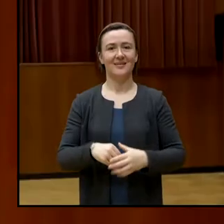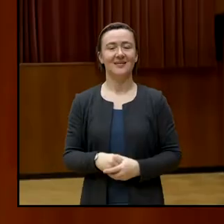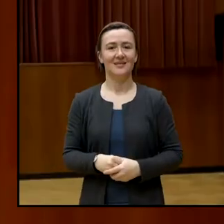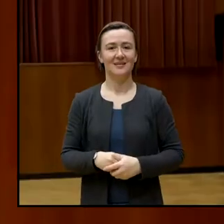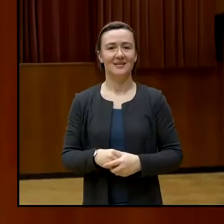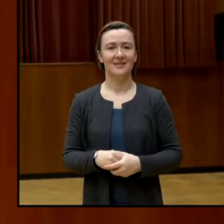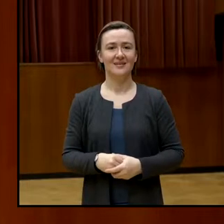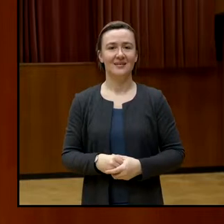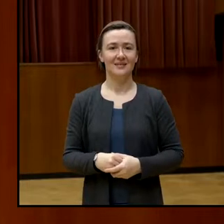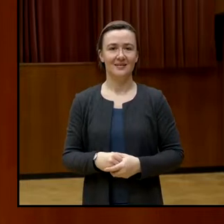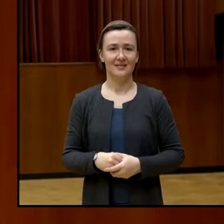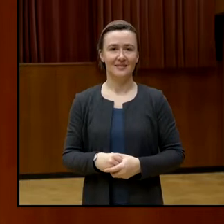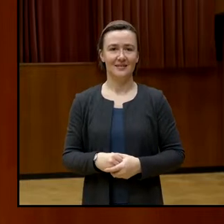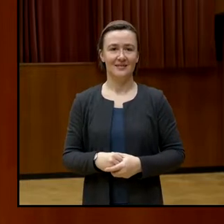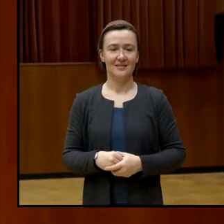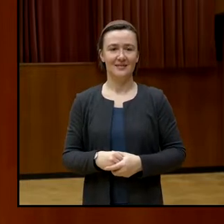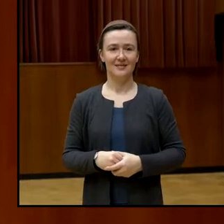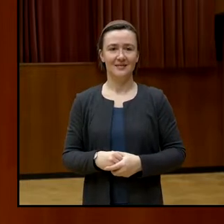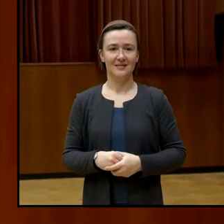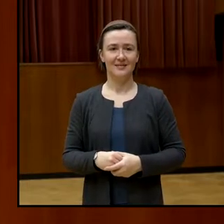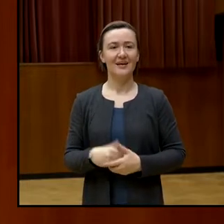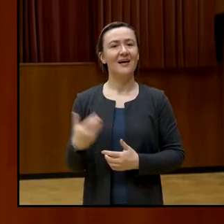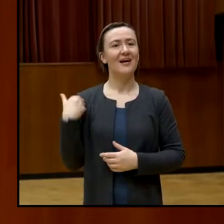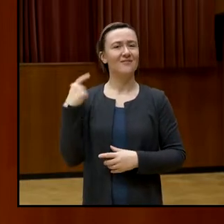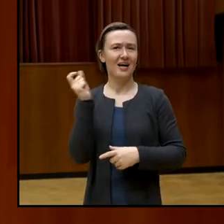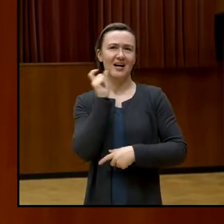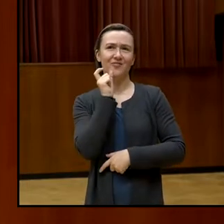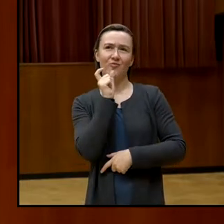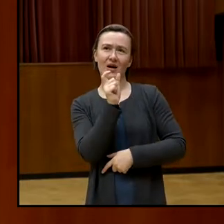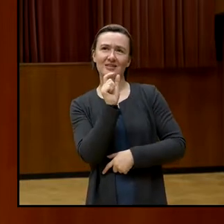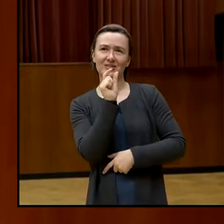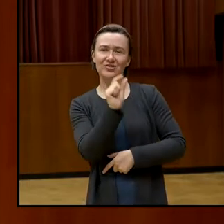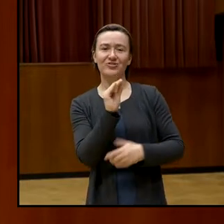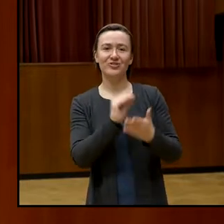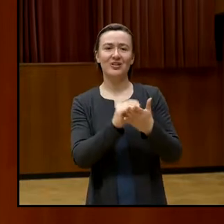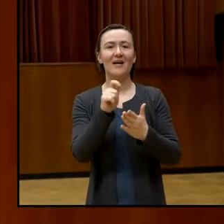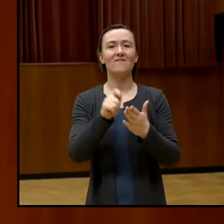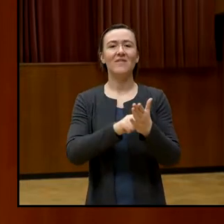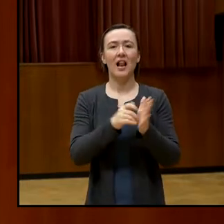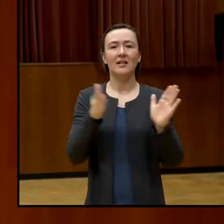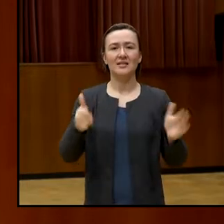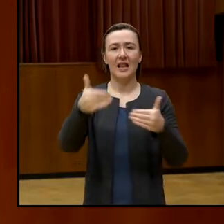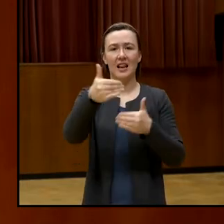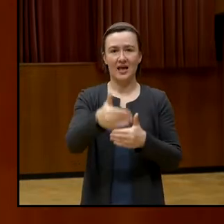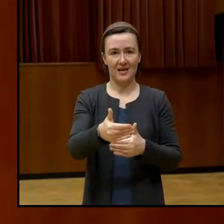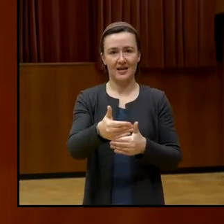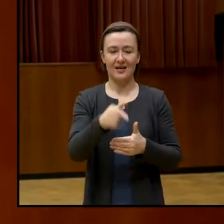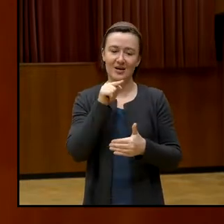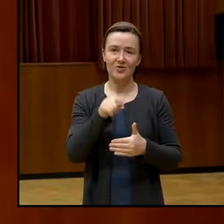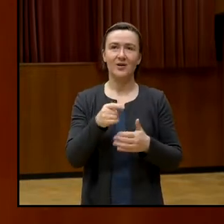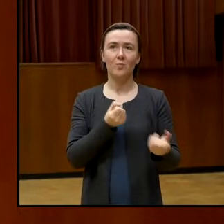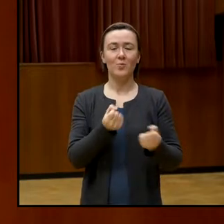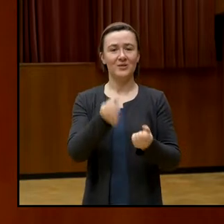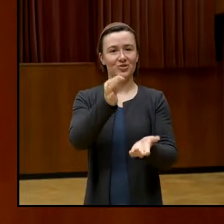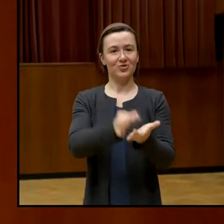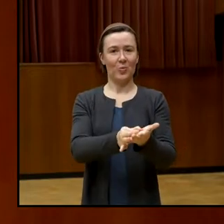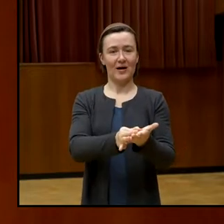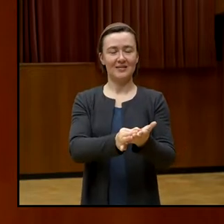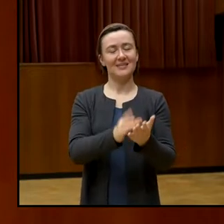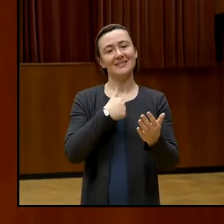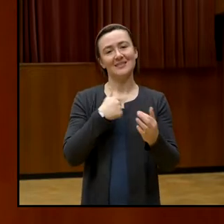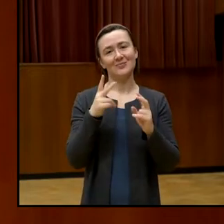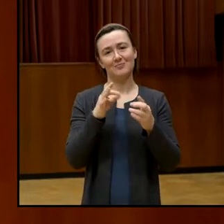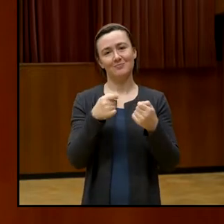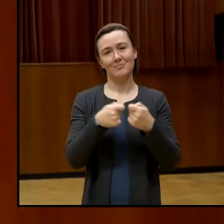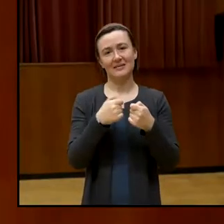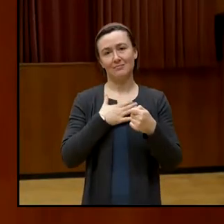Wir haben die Wahlzelle, ist mir hängen geblieben als politischer Ort. Das wäre sozusagen die Überleitung zu meinem